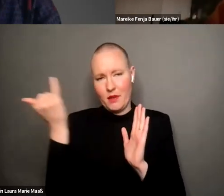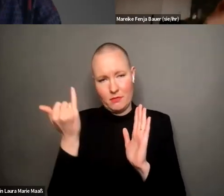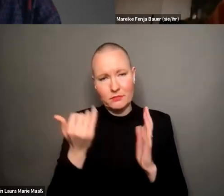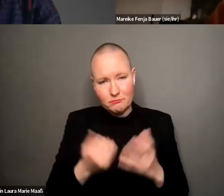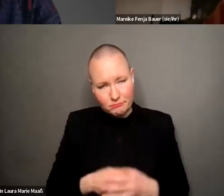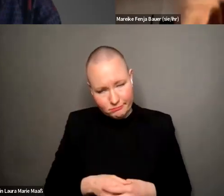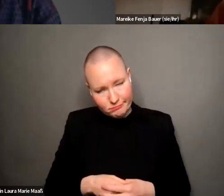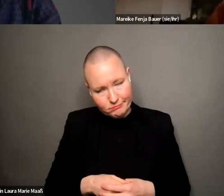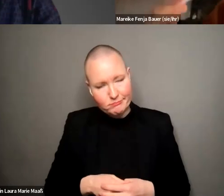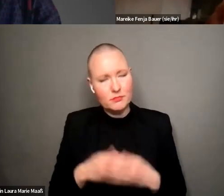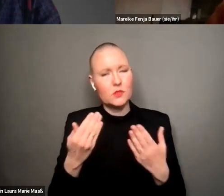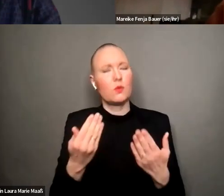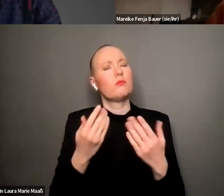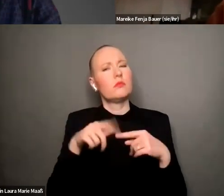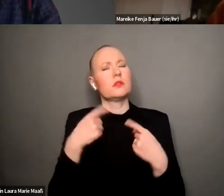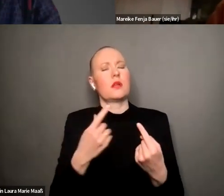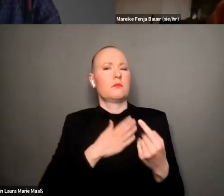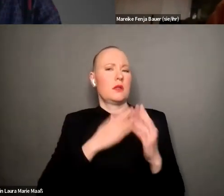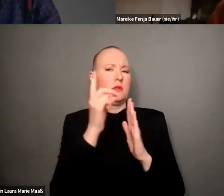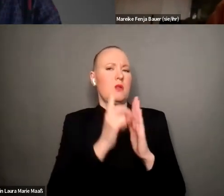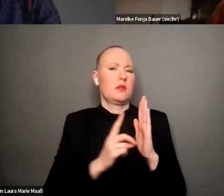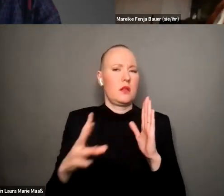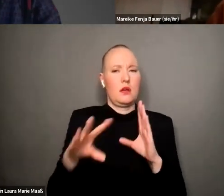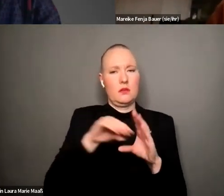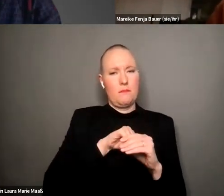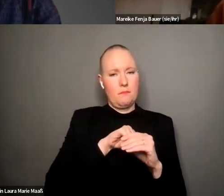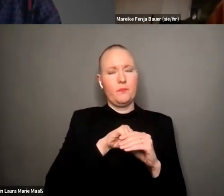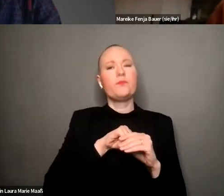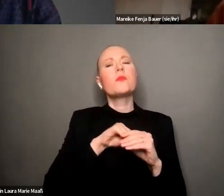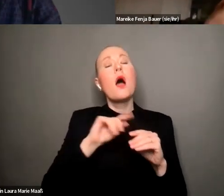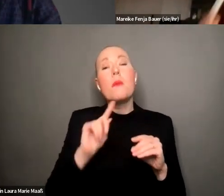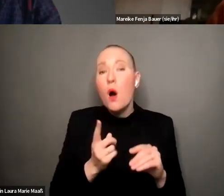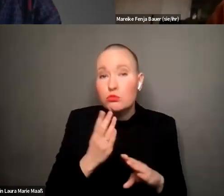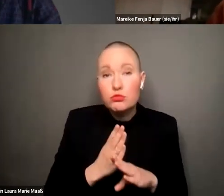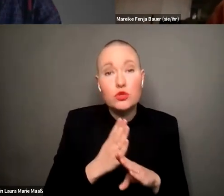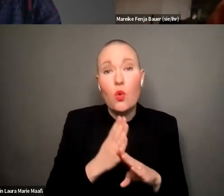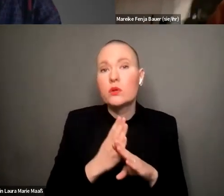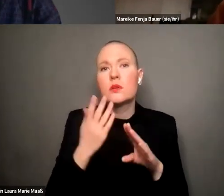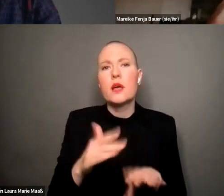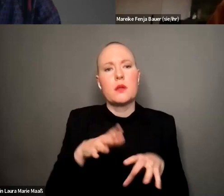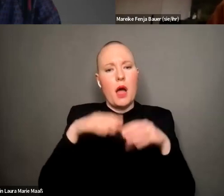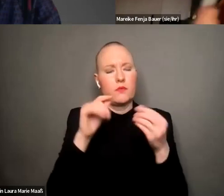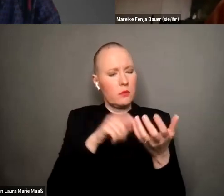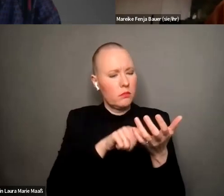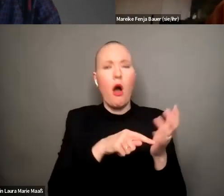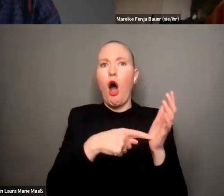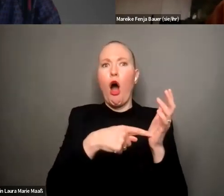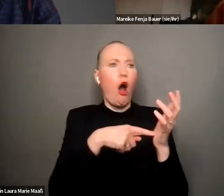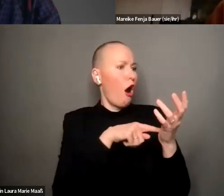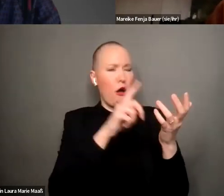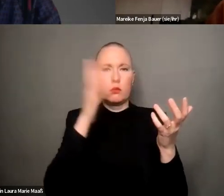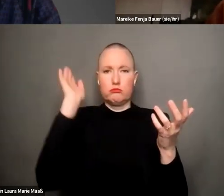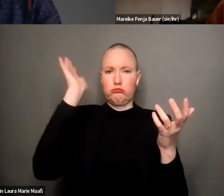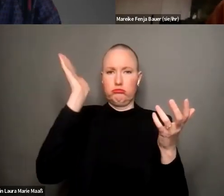dieser account quasi teil von meinem datensample und hatte aber auch schon accounts wo ich auf den ersten blick dachte aja klar irgendwie